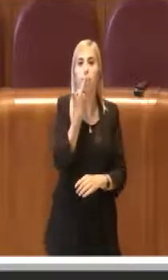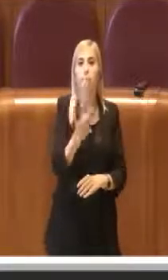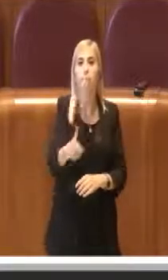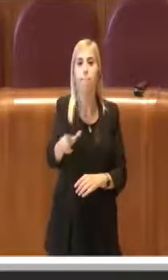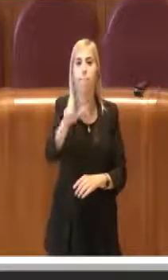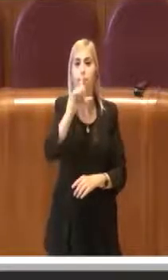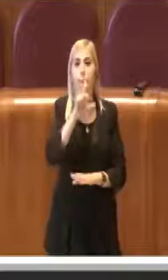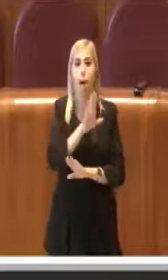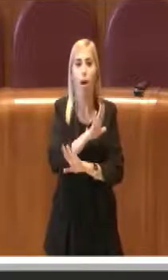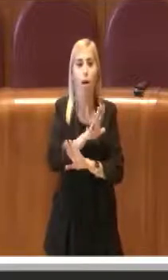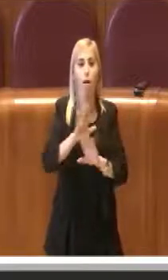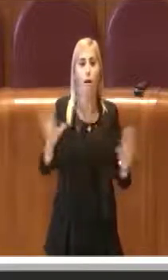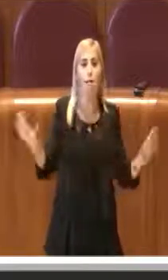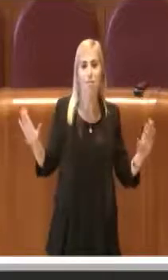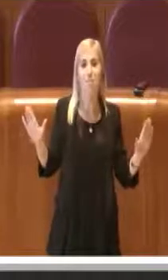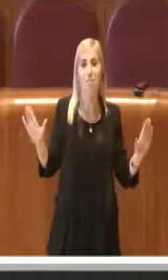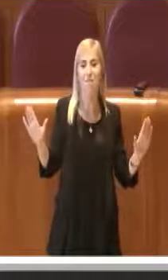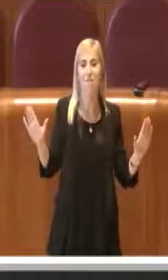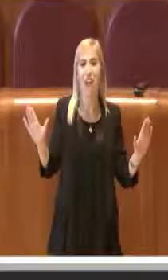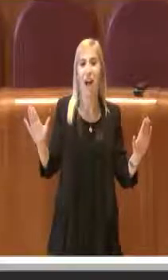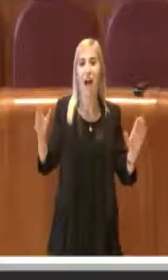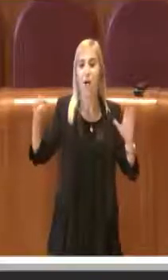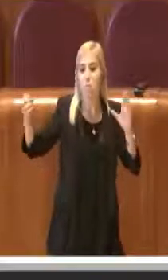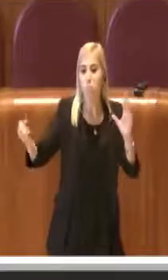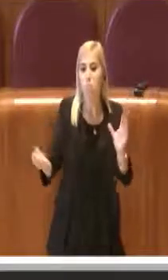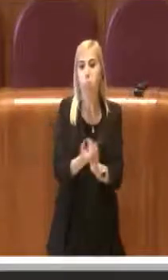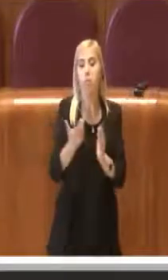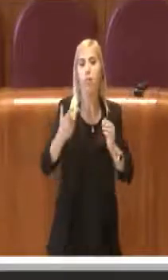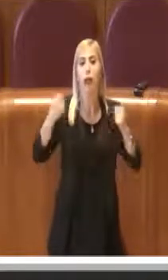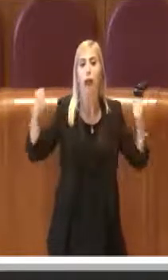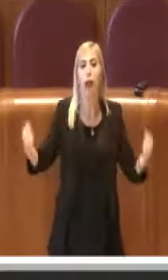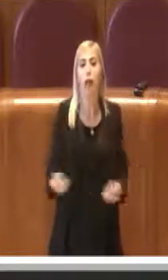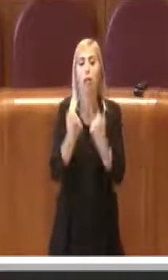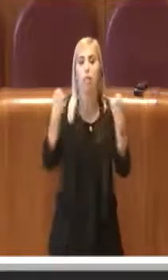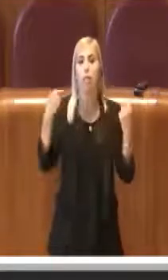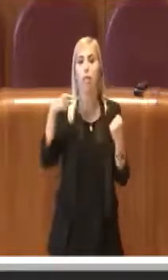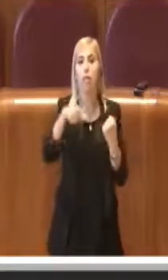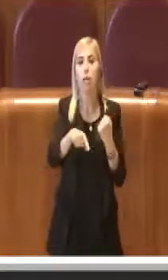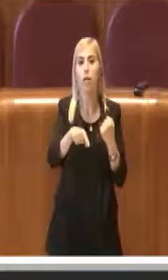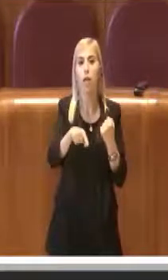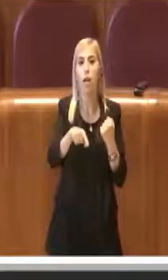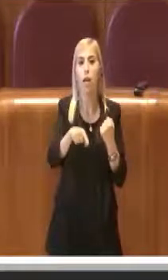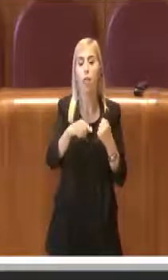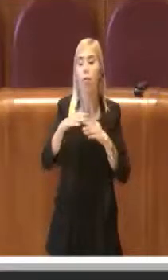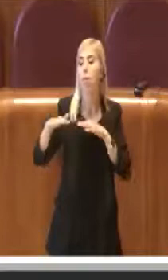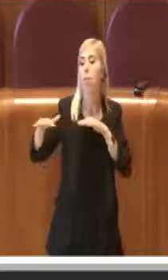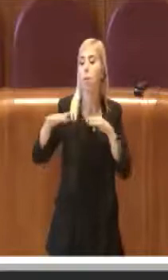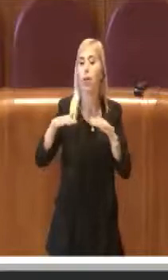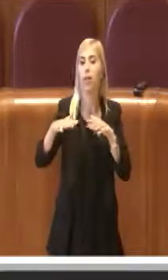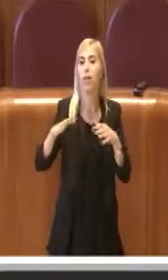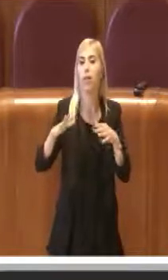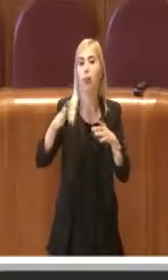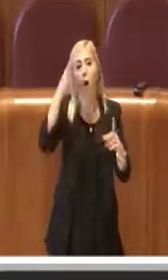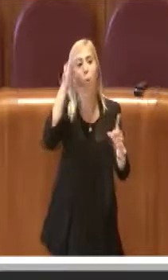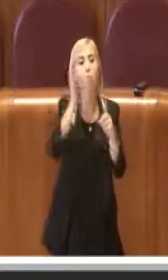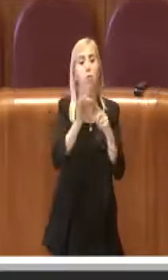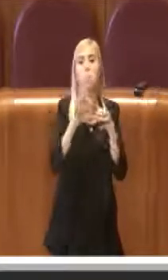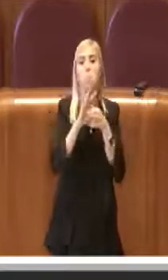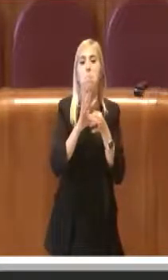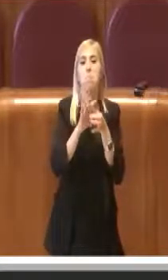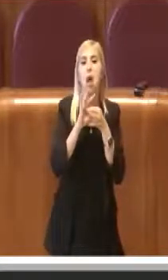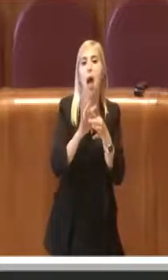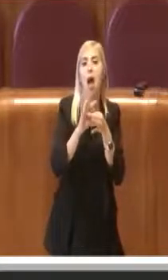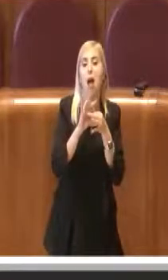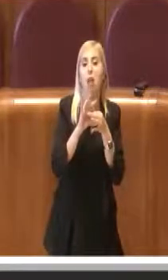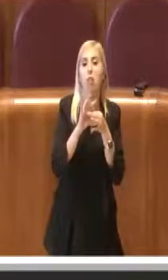ha realizzato questa iniziativa, tra l'altro una protesta pacifica, quindi non